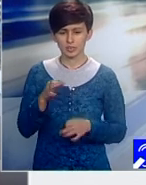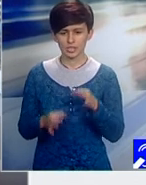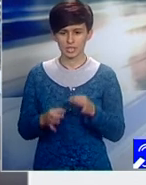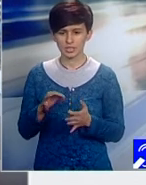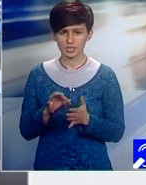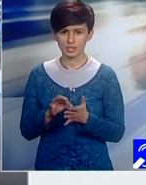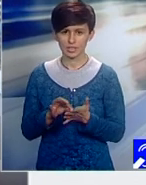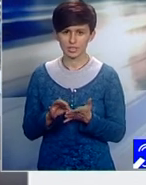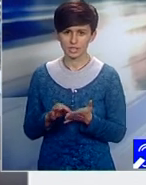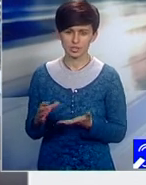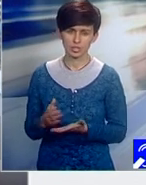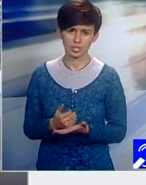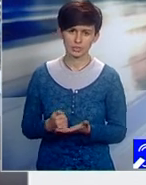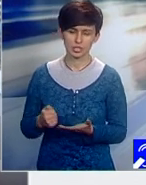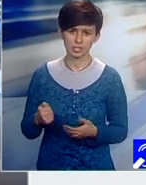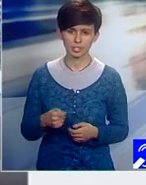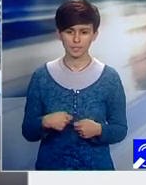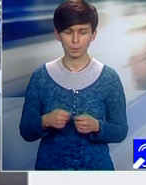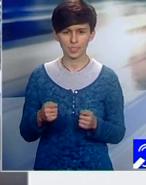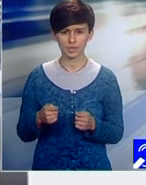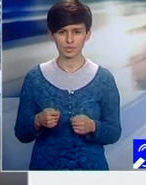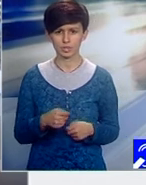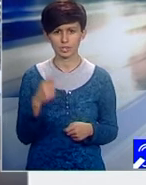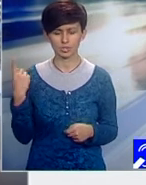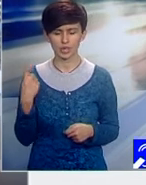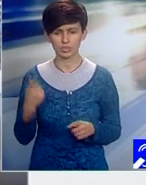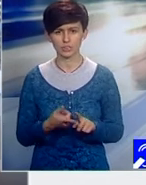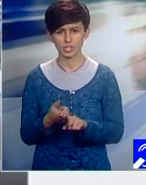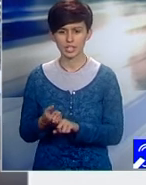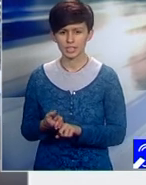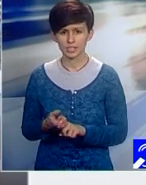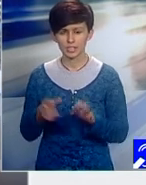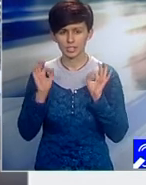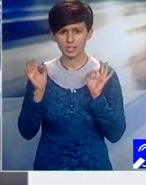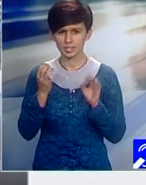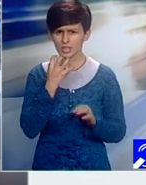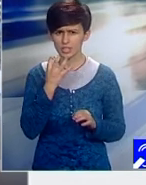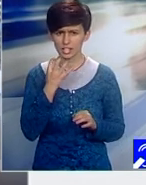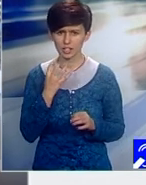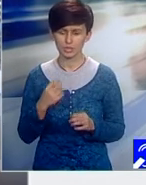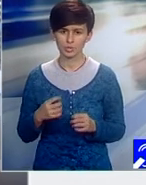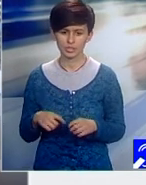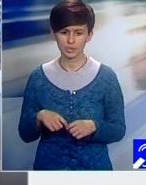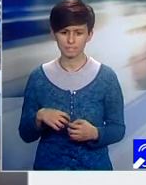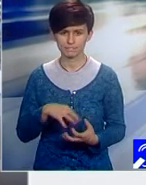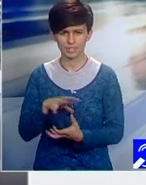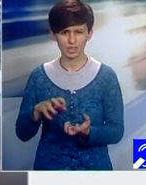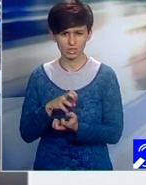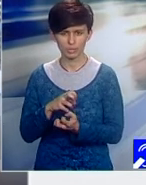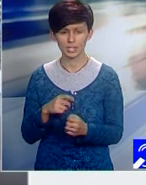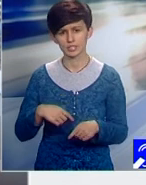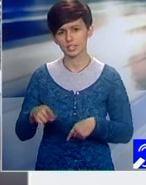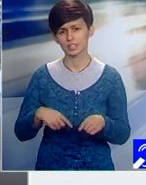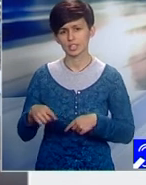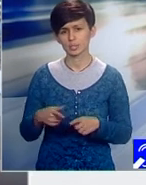adunate la nivelul întregului oraș, legat de calitatea aerului, legat de aglomerația în transport, legat de alte lucruri care